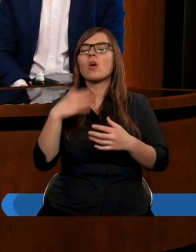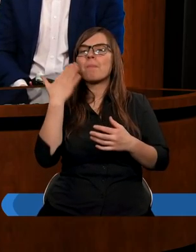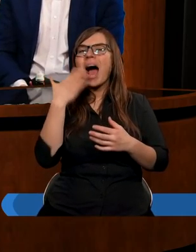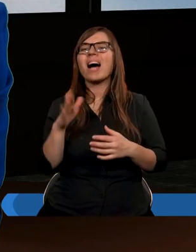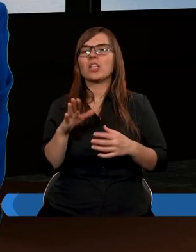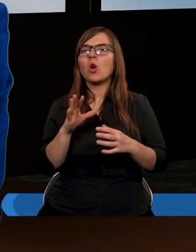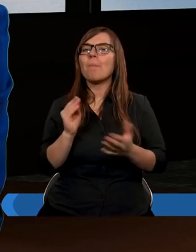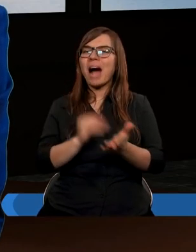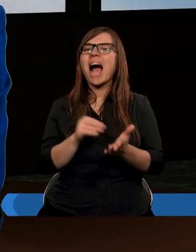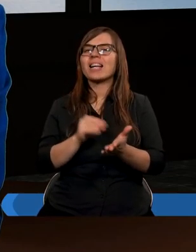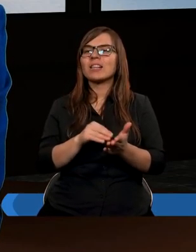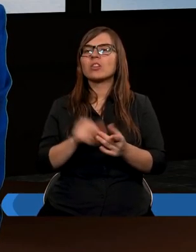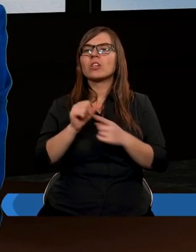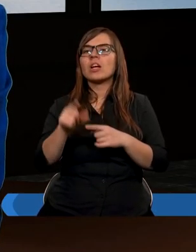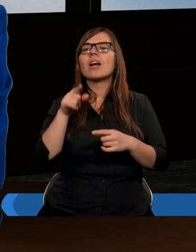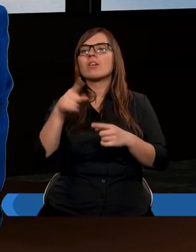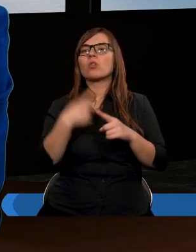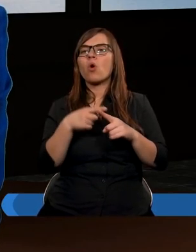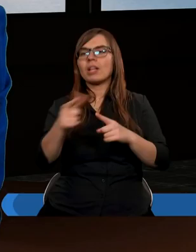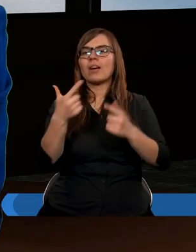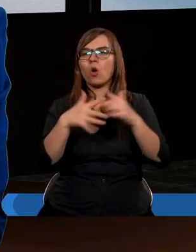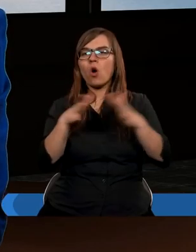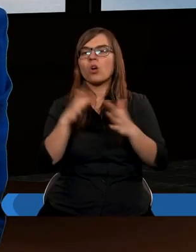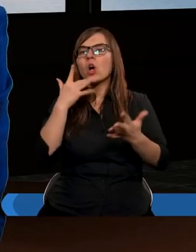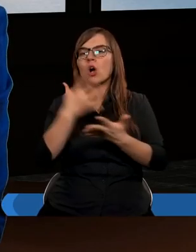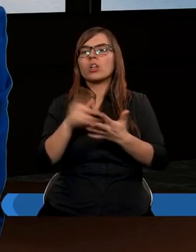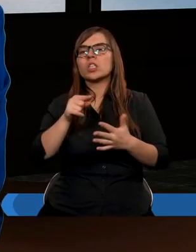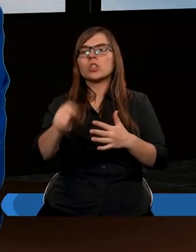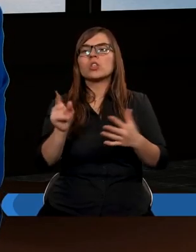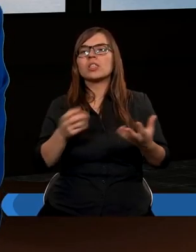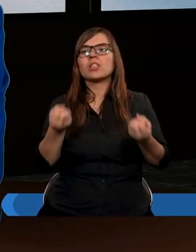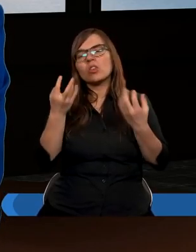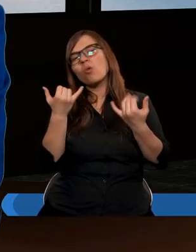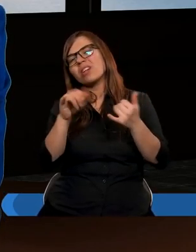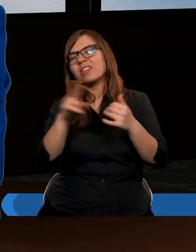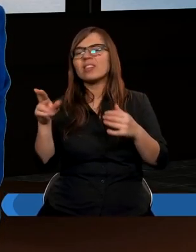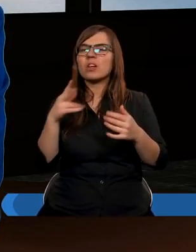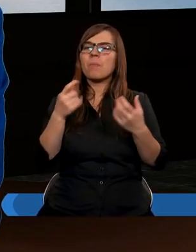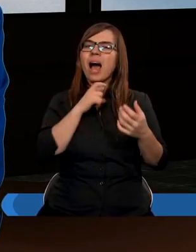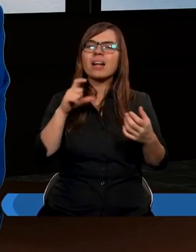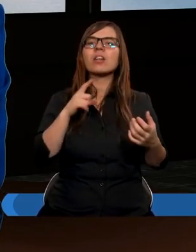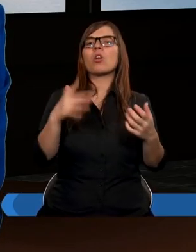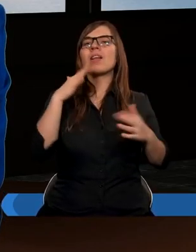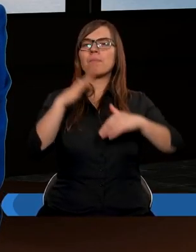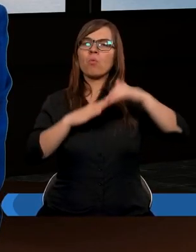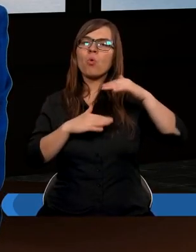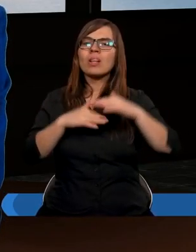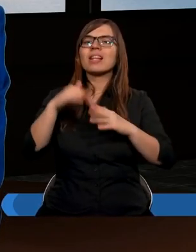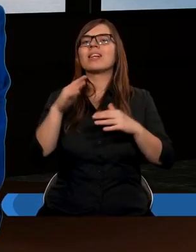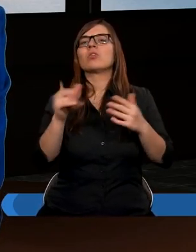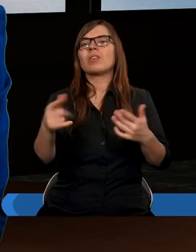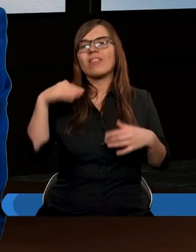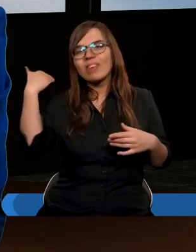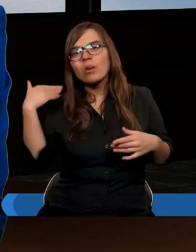pragmatycznie. Skoro jestem członkiem tego kościoła, korzystam tutaj z trudu, wysiłku pastora, korzystam z budynku, z tych wszystkich